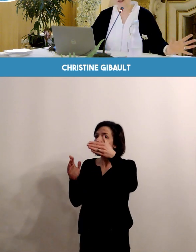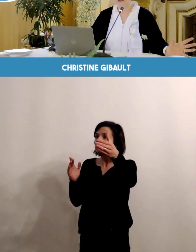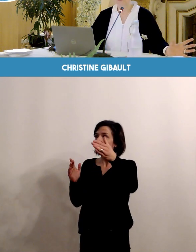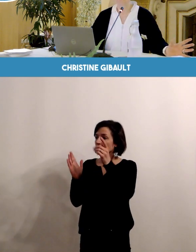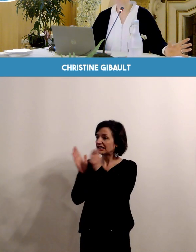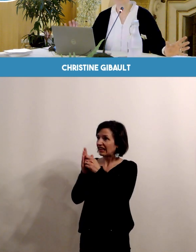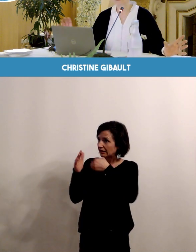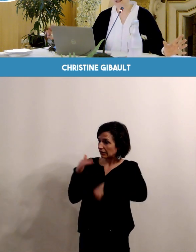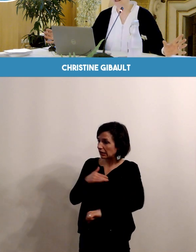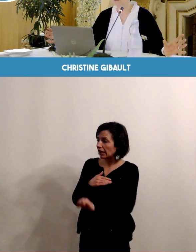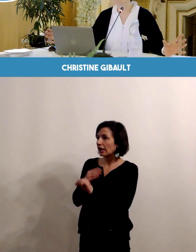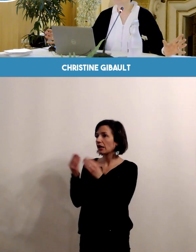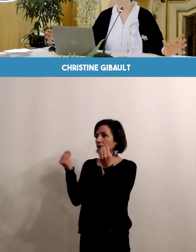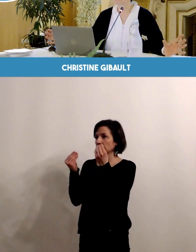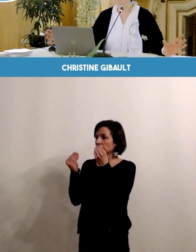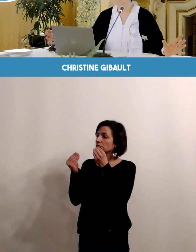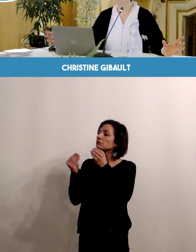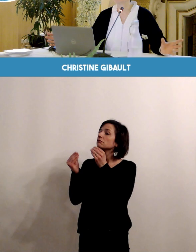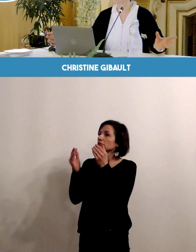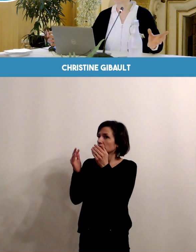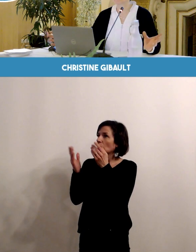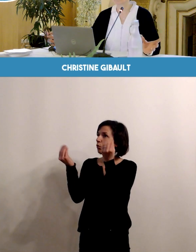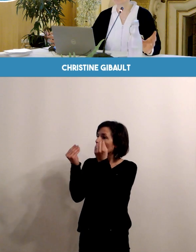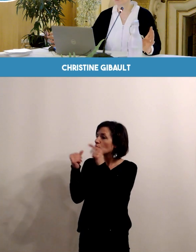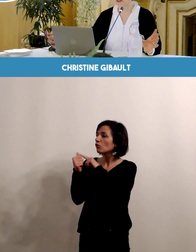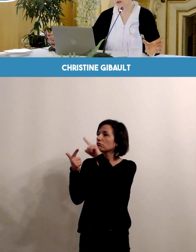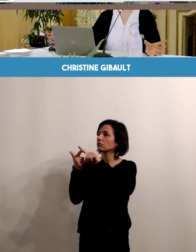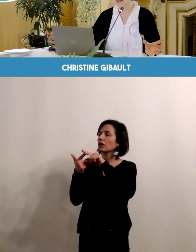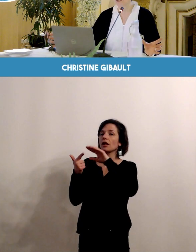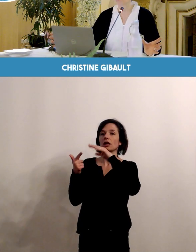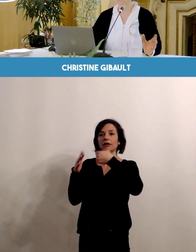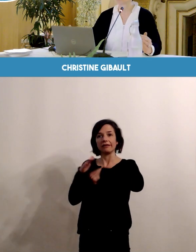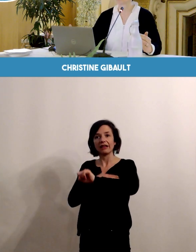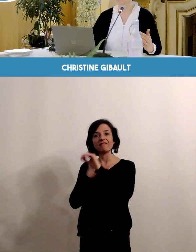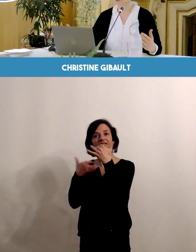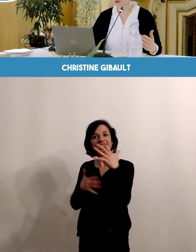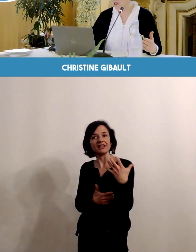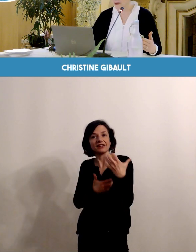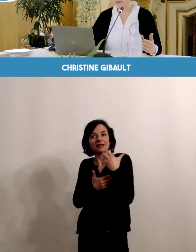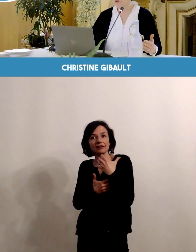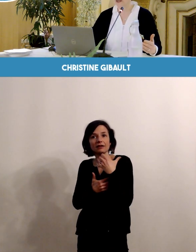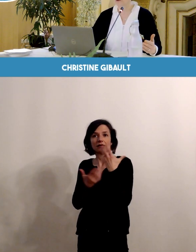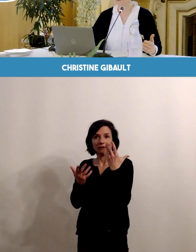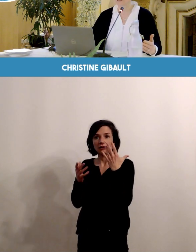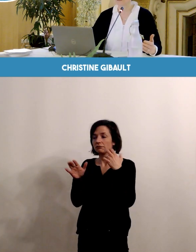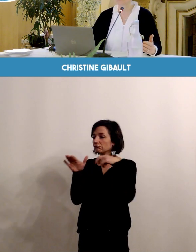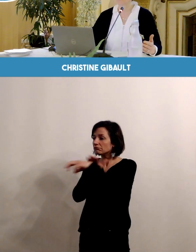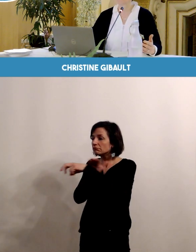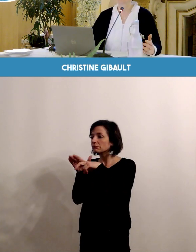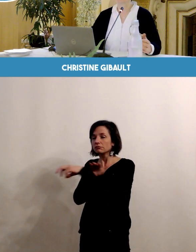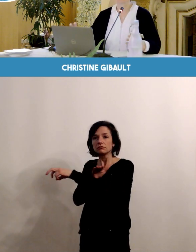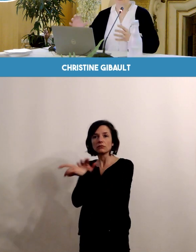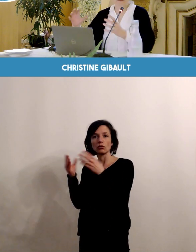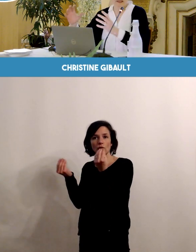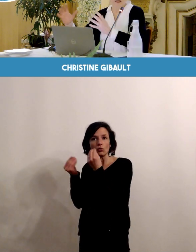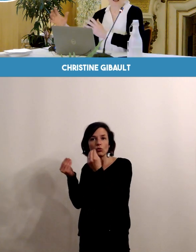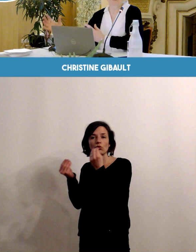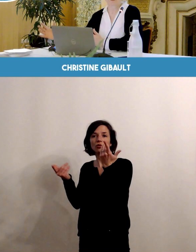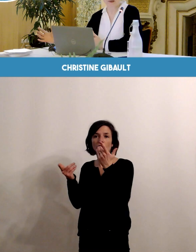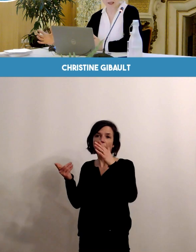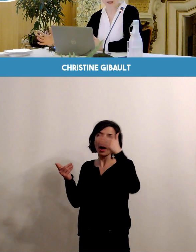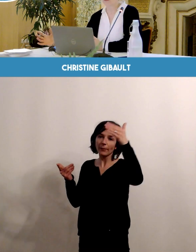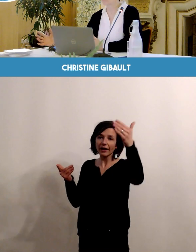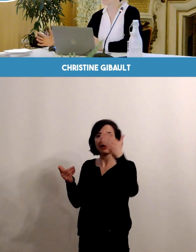anté et post-natale. Il est aussi très important de faire ce lien entre tout ce qui se passe pendant la grossesse et ce qui se